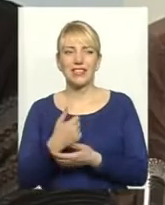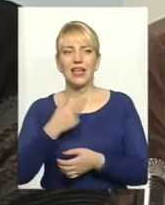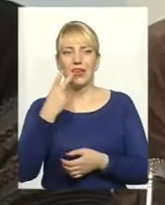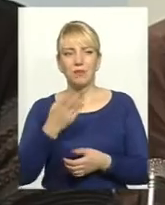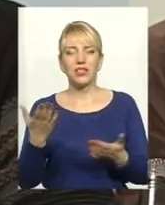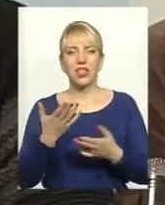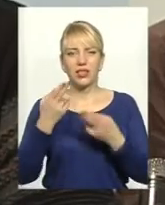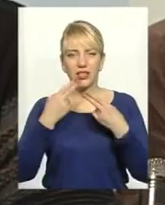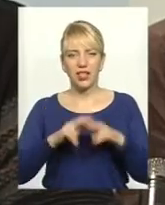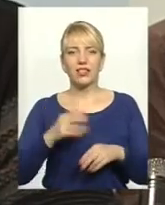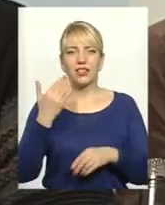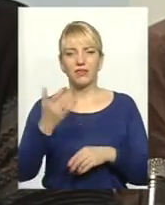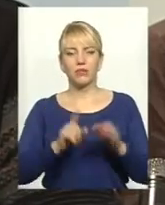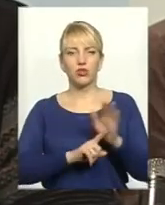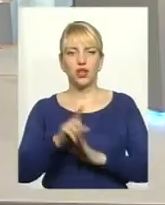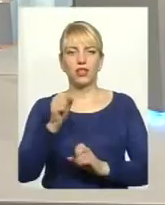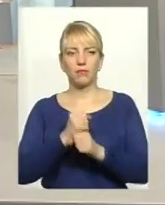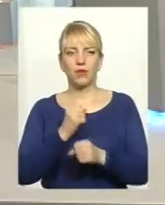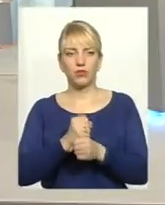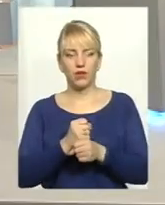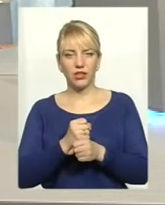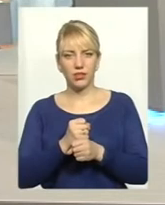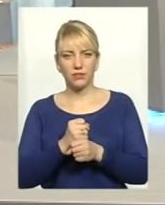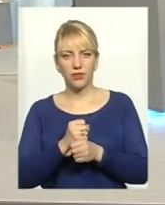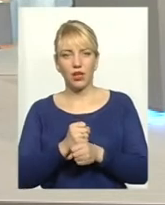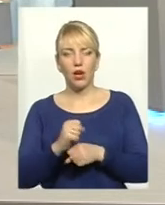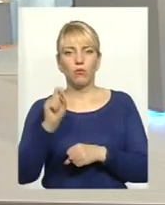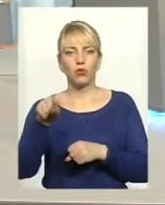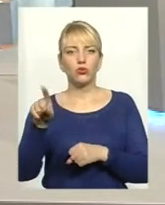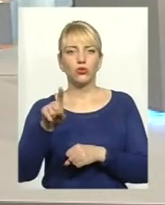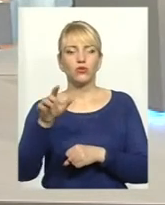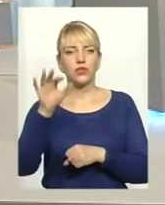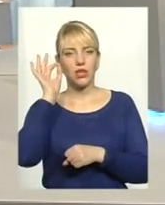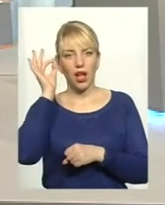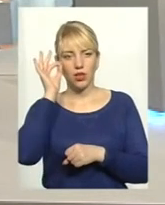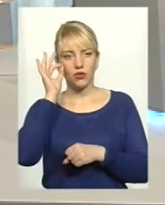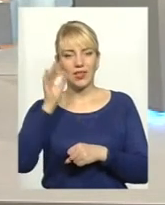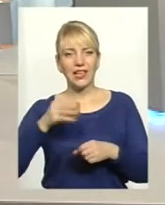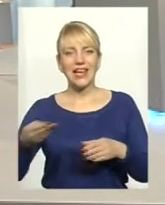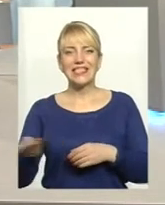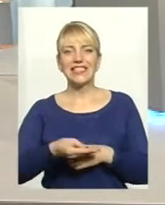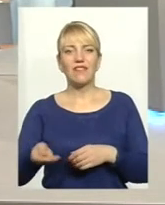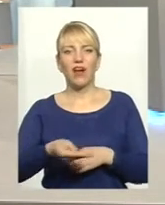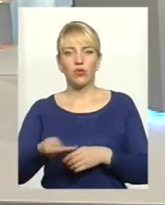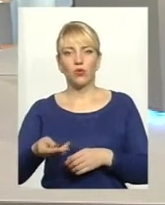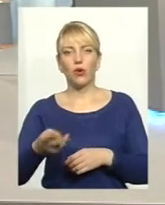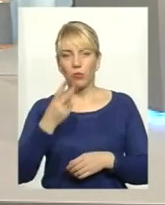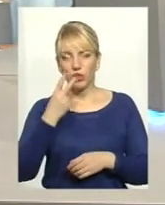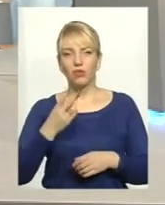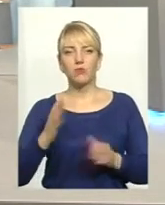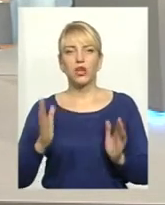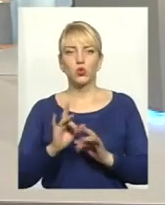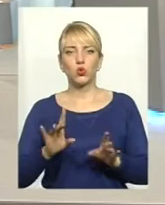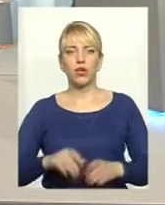якій техніці ви починаєте працювати. Про ту, що ви згадували, сівалку в зурі. Прошу, подивимося сюжет.